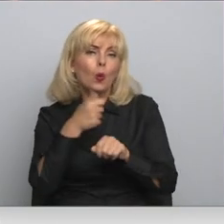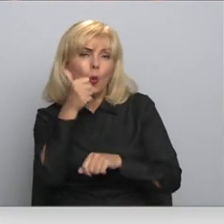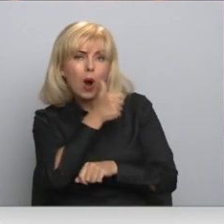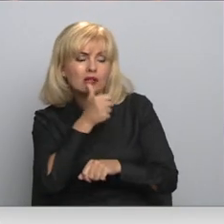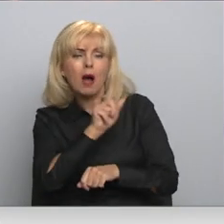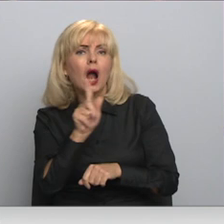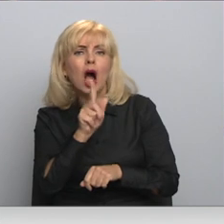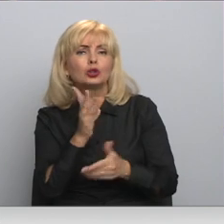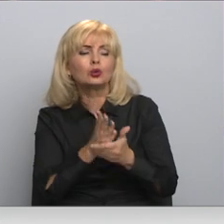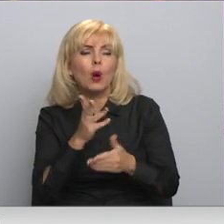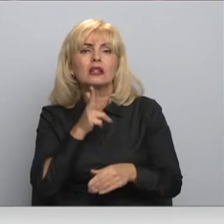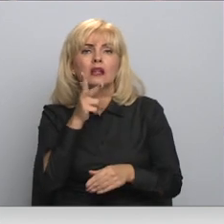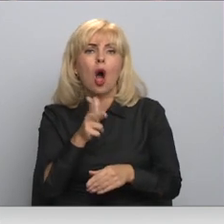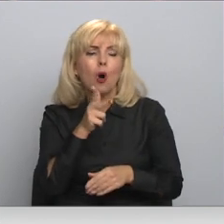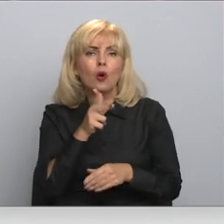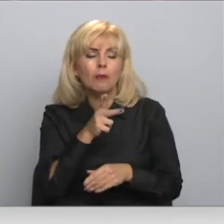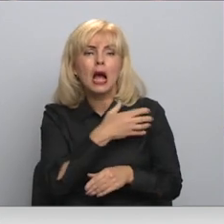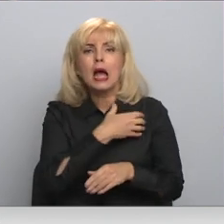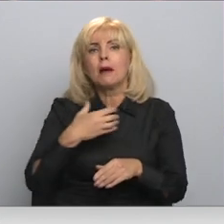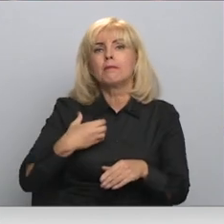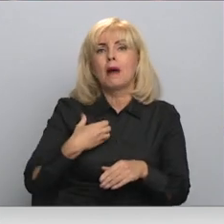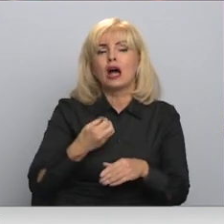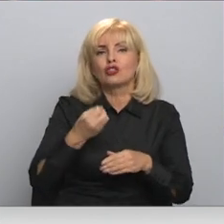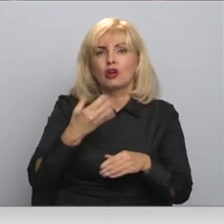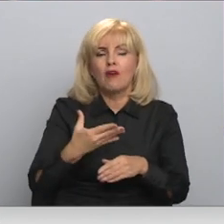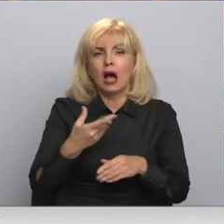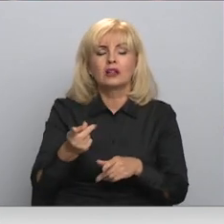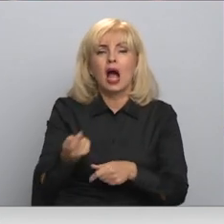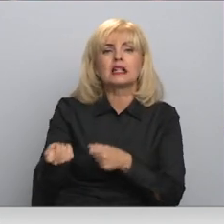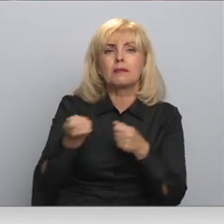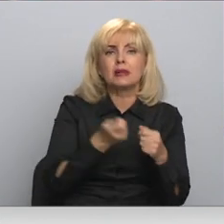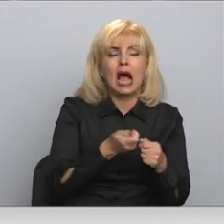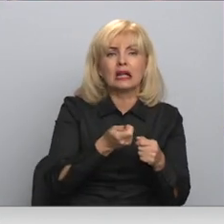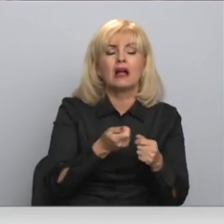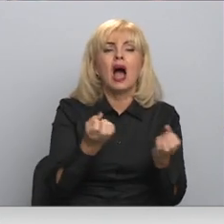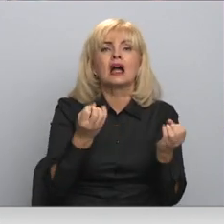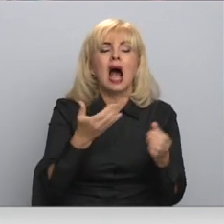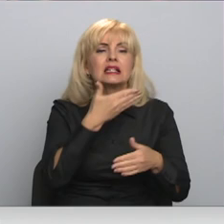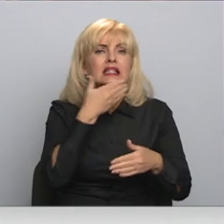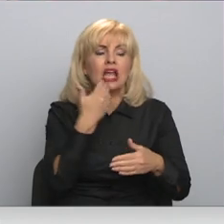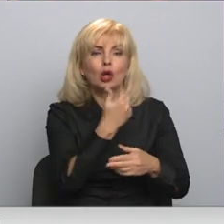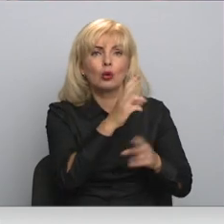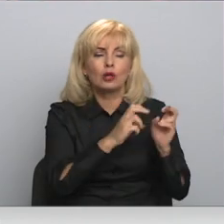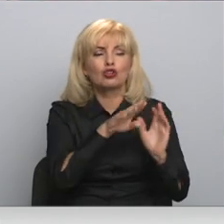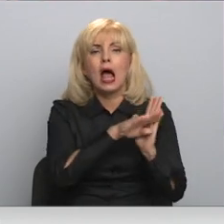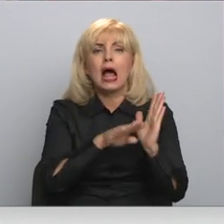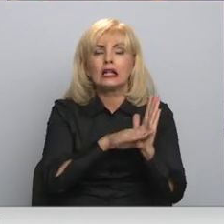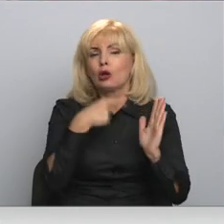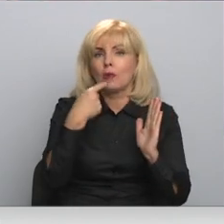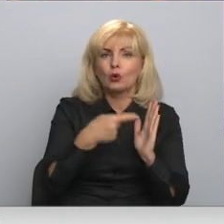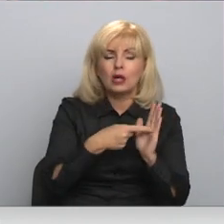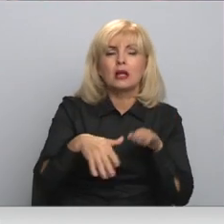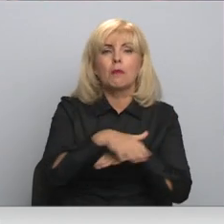Daugavpils pašvaldības kapitālsabiedrībai piegādājas gāzi siltuma ražošanai. Lai gan likums nenosaka, kas publiskai